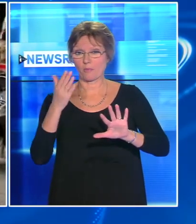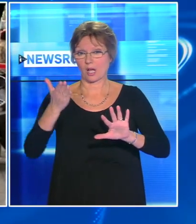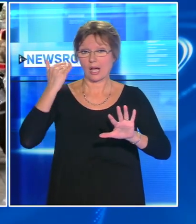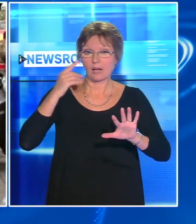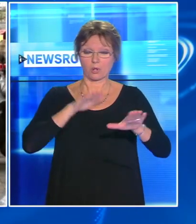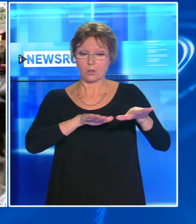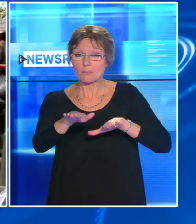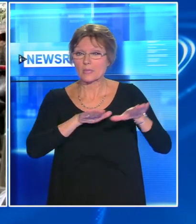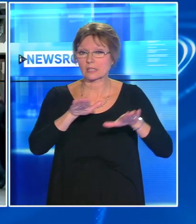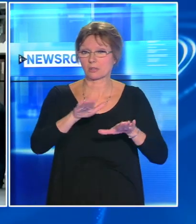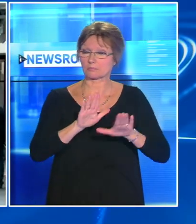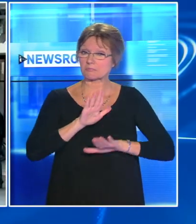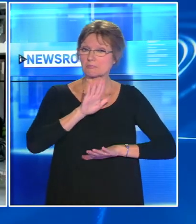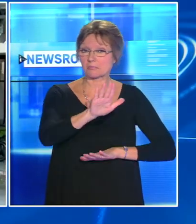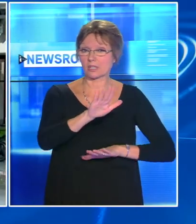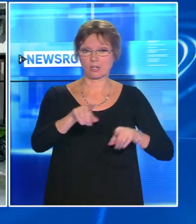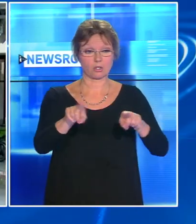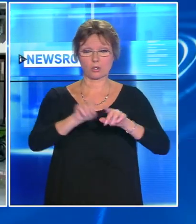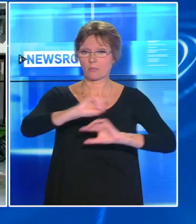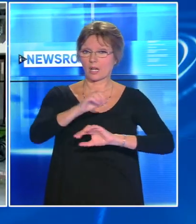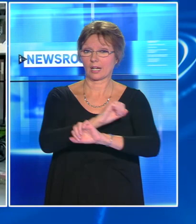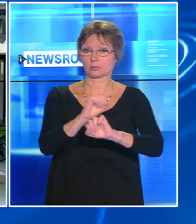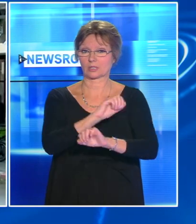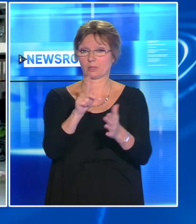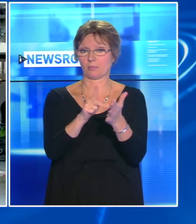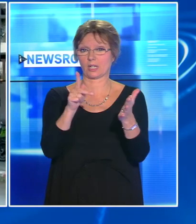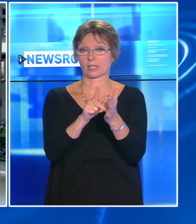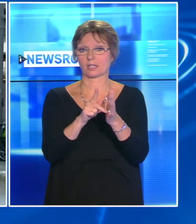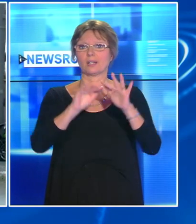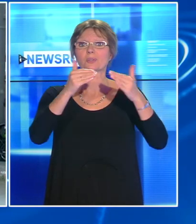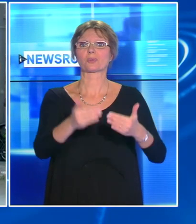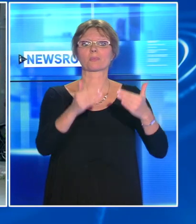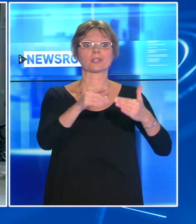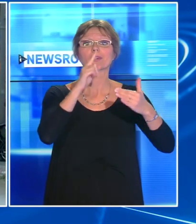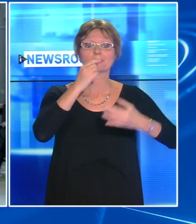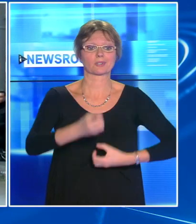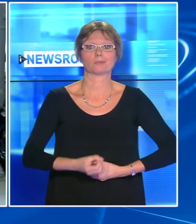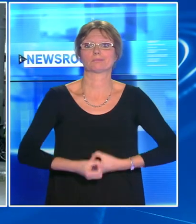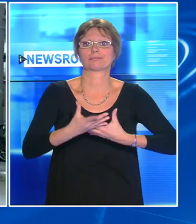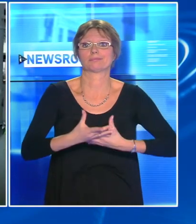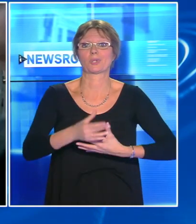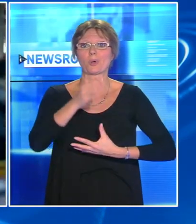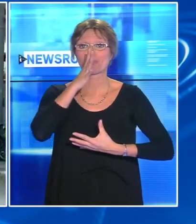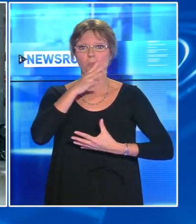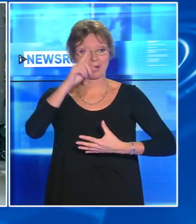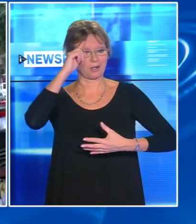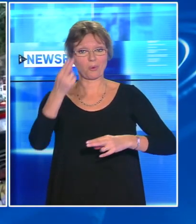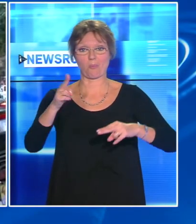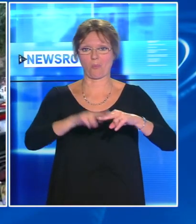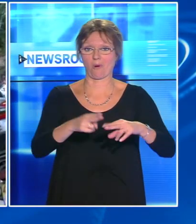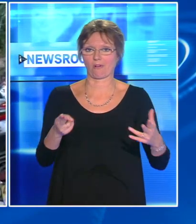méthodologie similaire aux attaques de Paris et ne pourra jamais donc maintenant révéler ses réelles motivations. On ne sait toujours pas